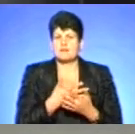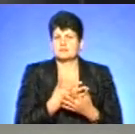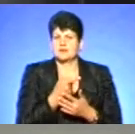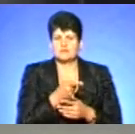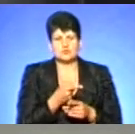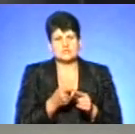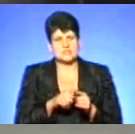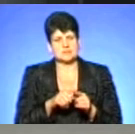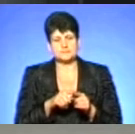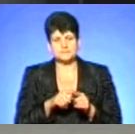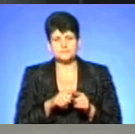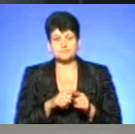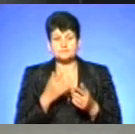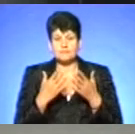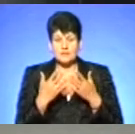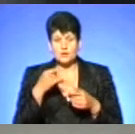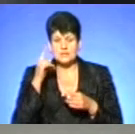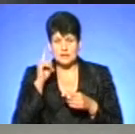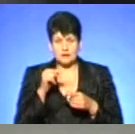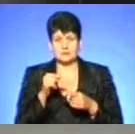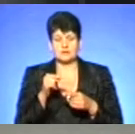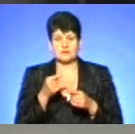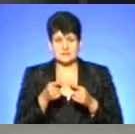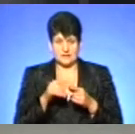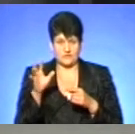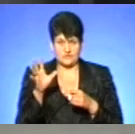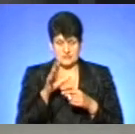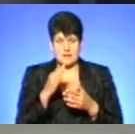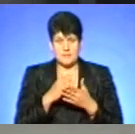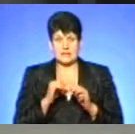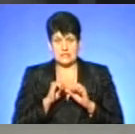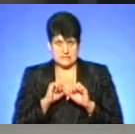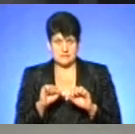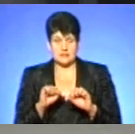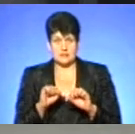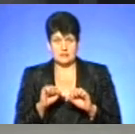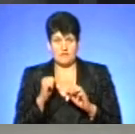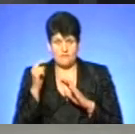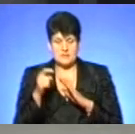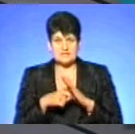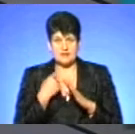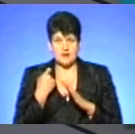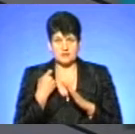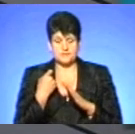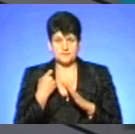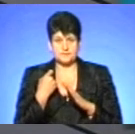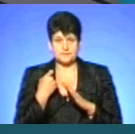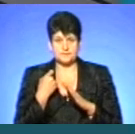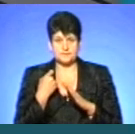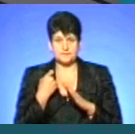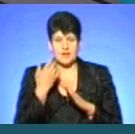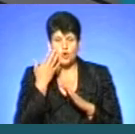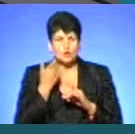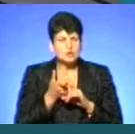її, коли дуже страшно, тоді можна і зорієнтуватися. Краще всього орієнтуватися за біотопом